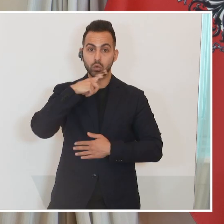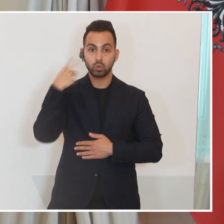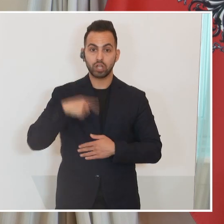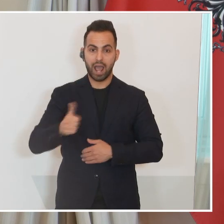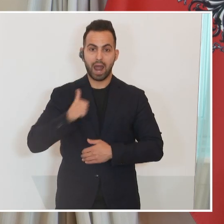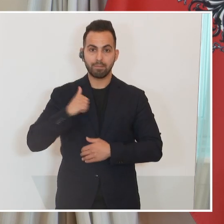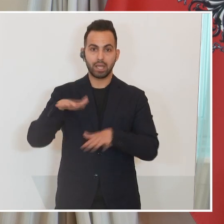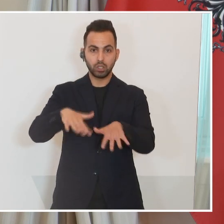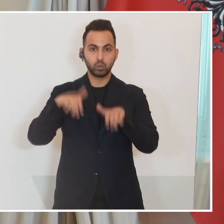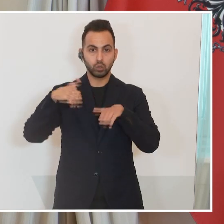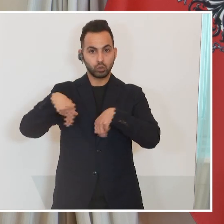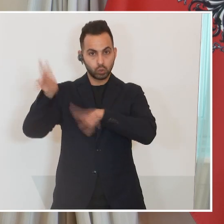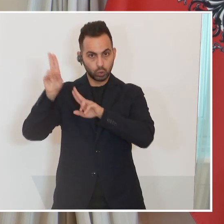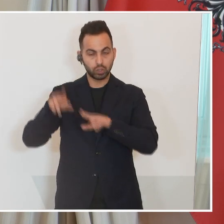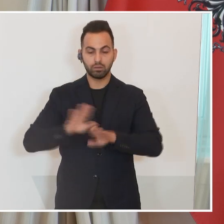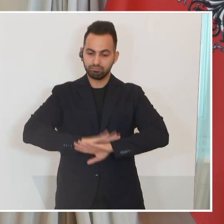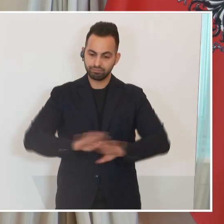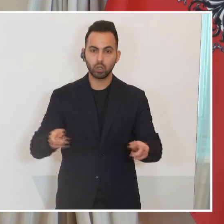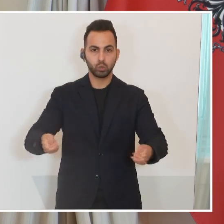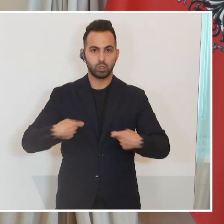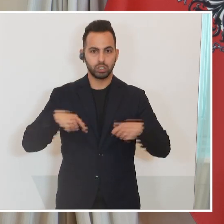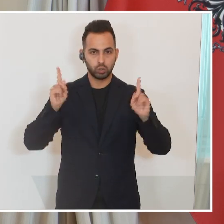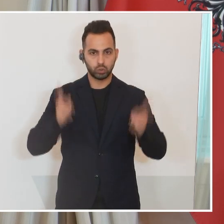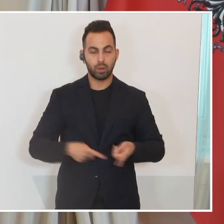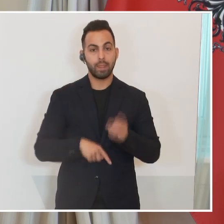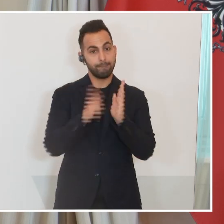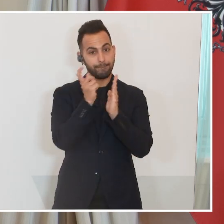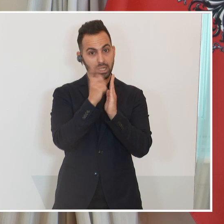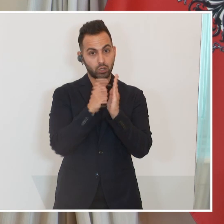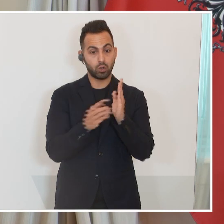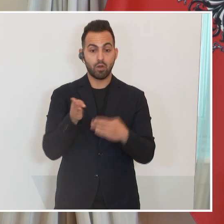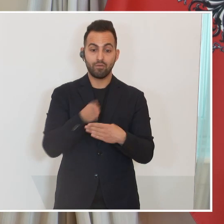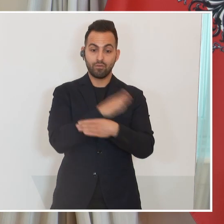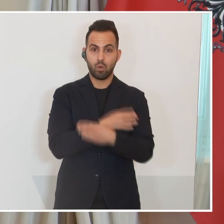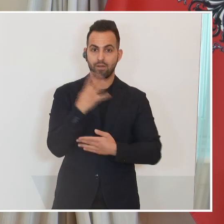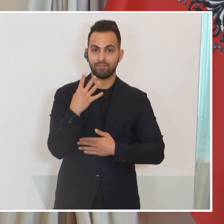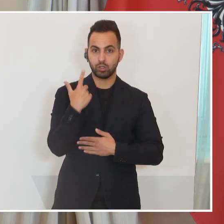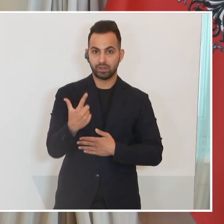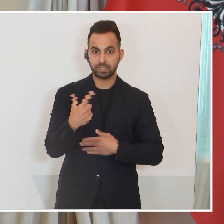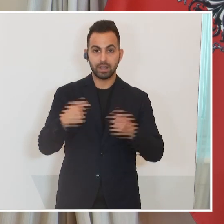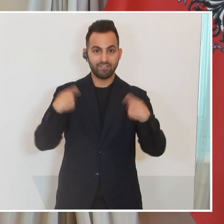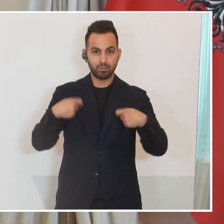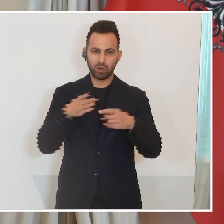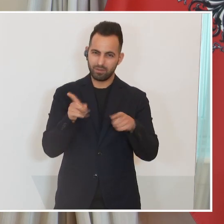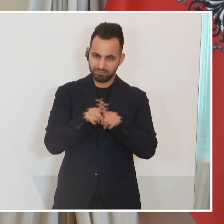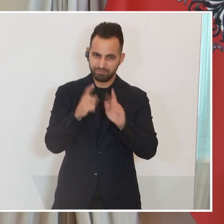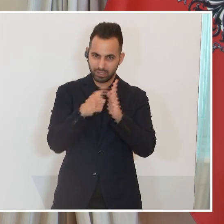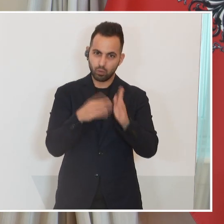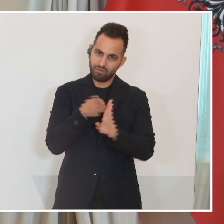sich zurückzieht, wenn sozusagen die Bedingungen vor dem 24.02. wieder hergestellt werden.